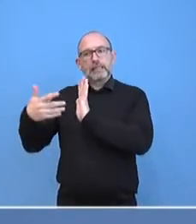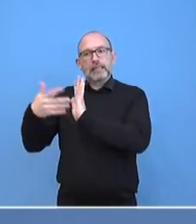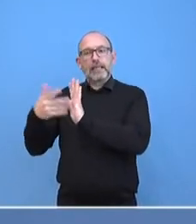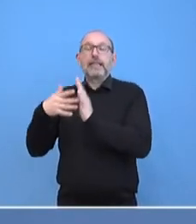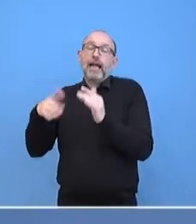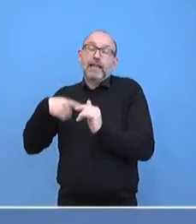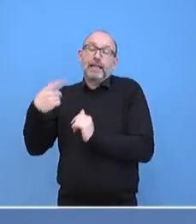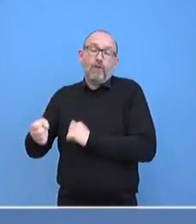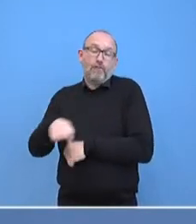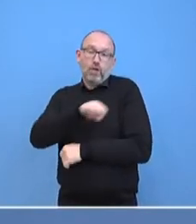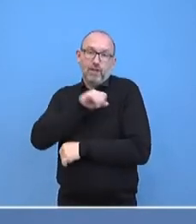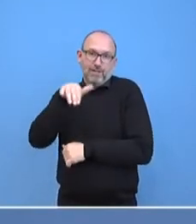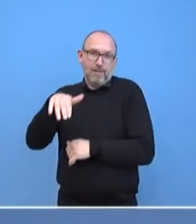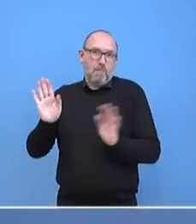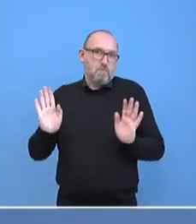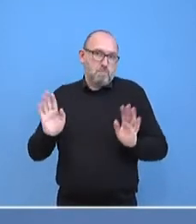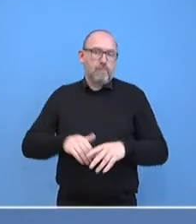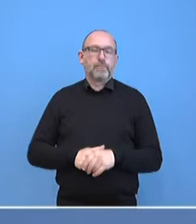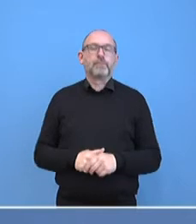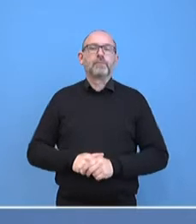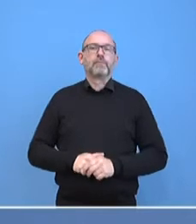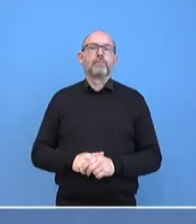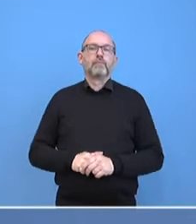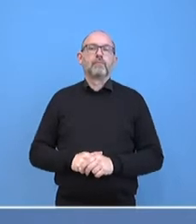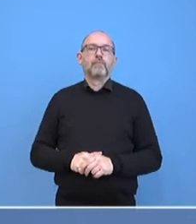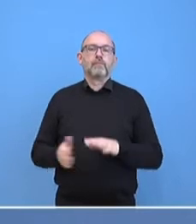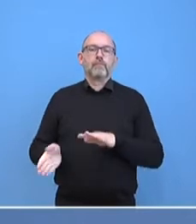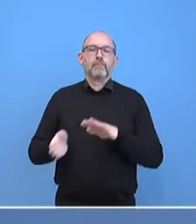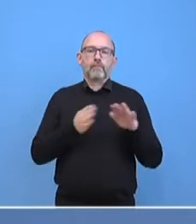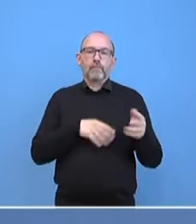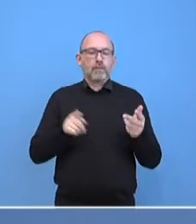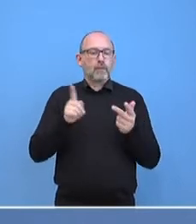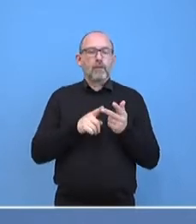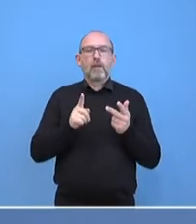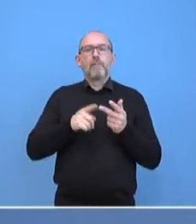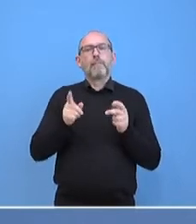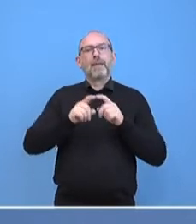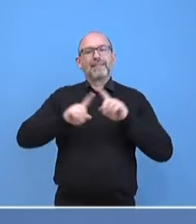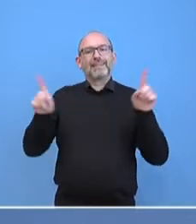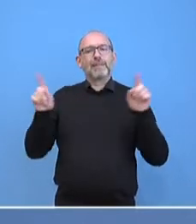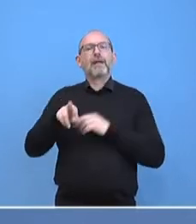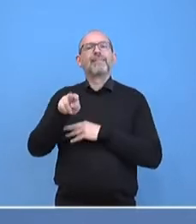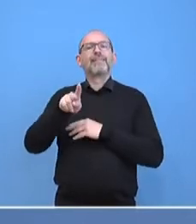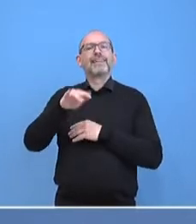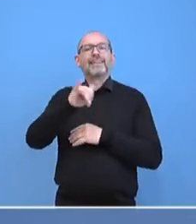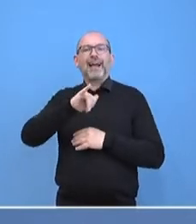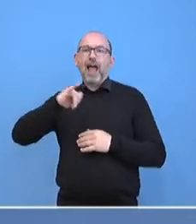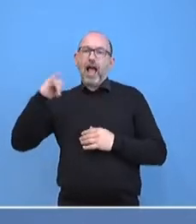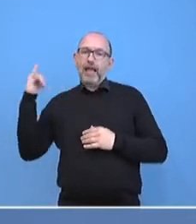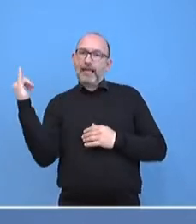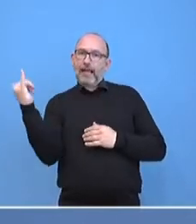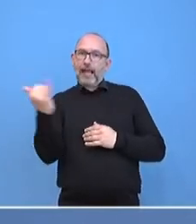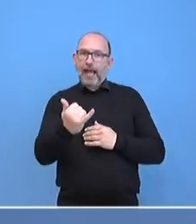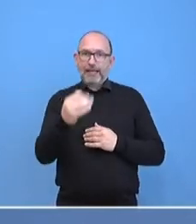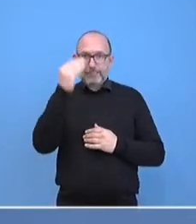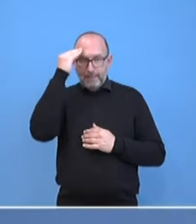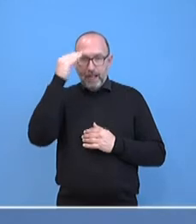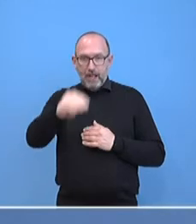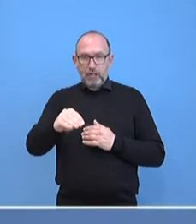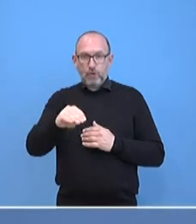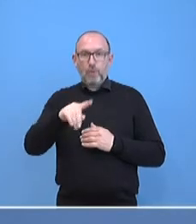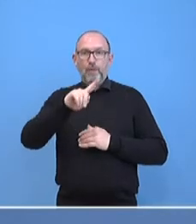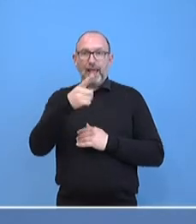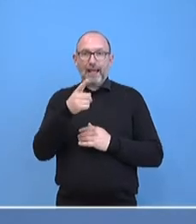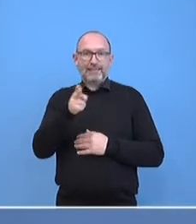bringen. Weiteres Thema, die digitale Einreiseanmeldung, die ab dem 01.11. gelten soll, ohne dies dann